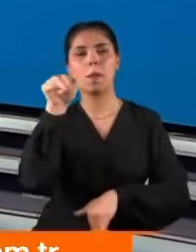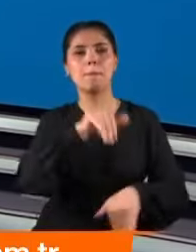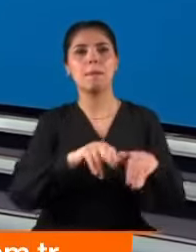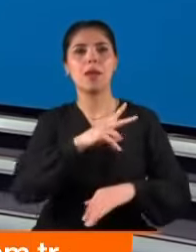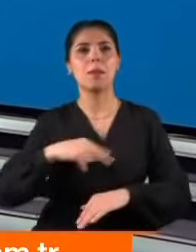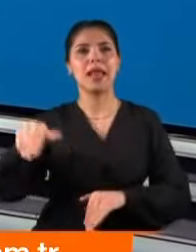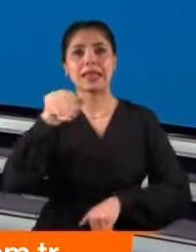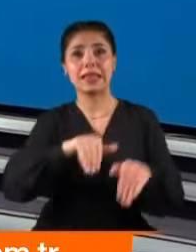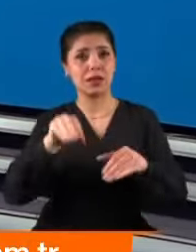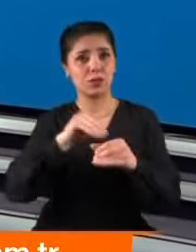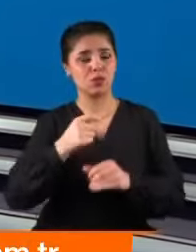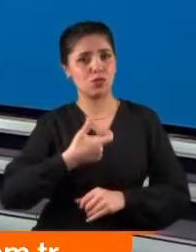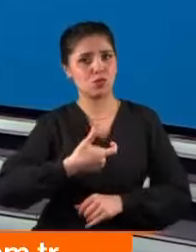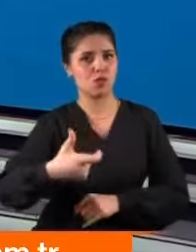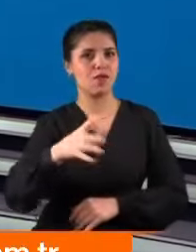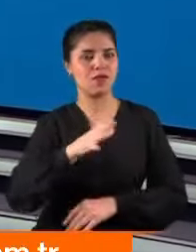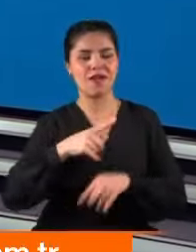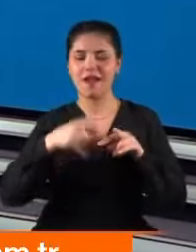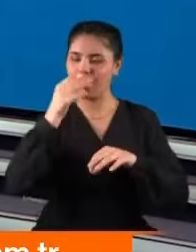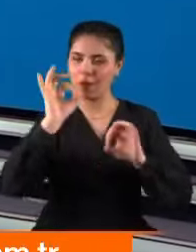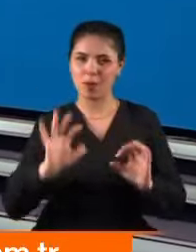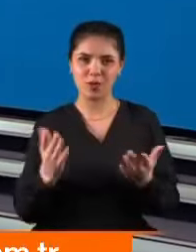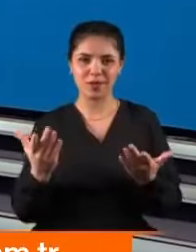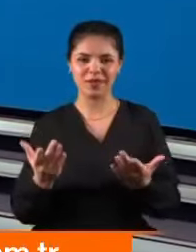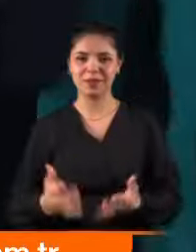seçimleri için de uyardı. ATV Haber başladı.